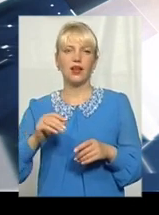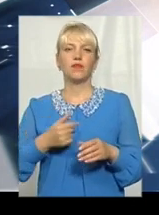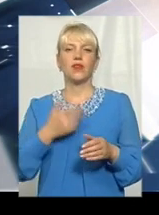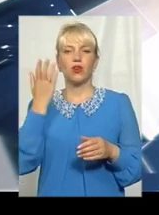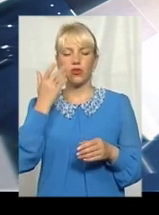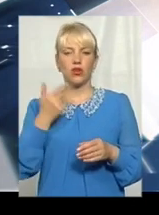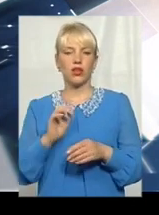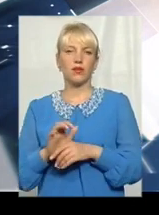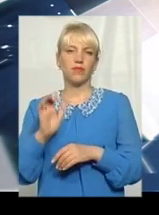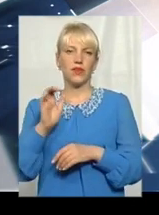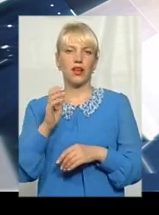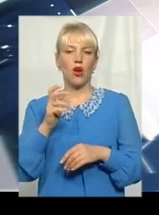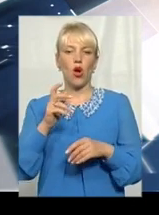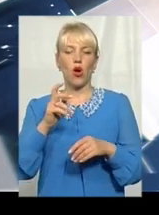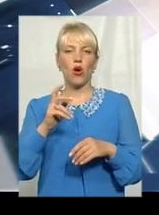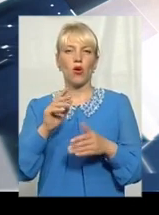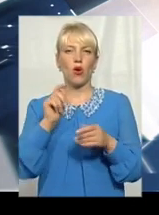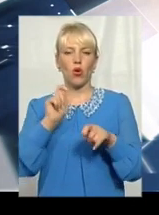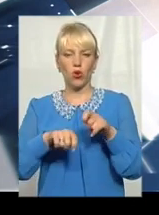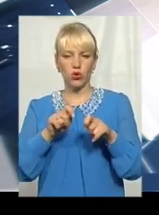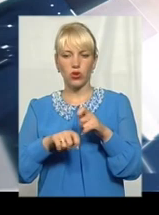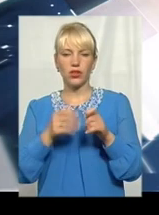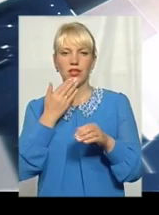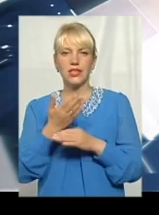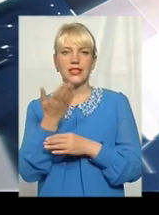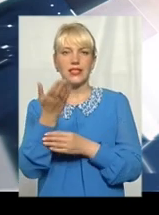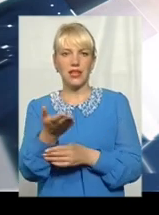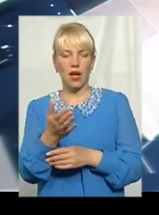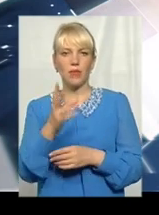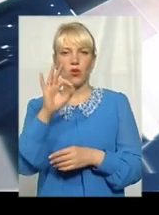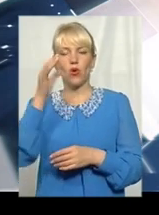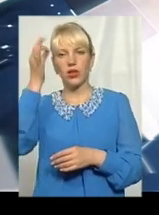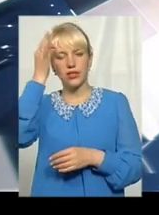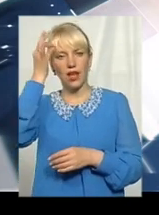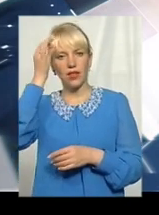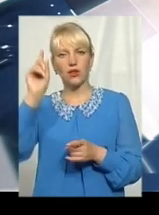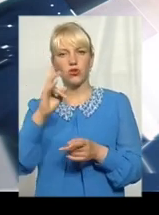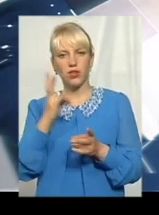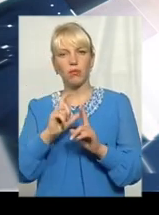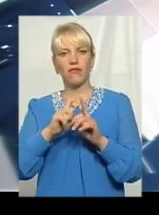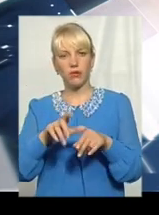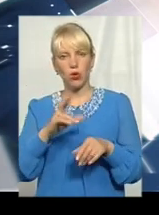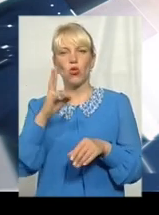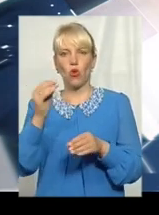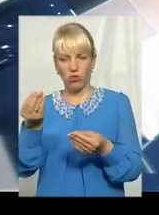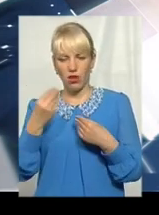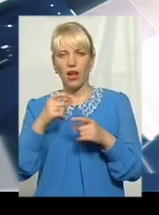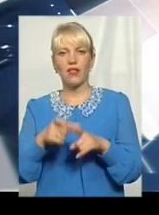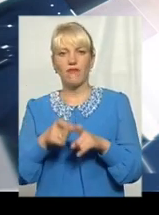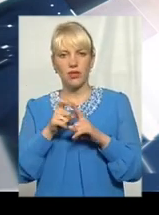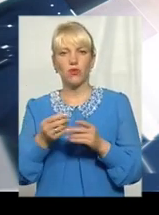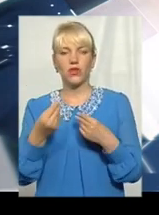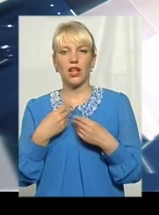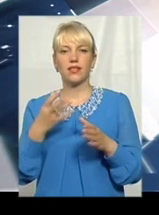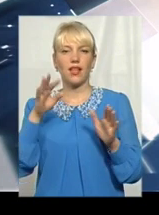повторний згадок, вони згадали, що ви, ми ж мали вам віддати відповідь, але не дали страх. Найгільша